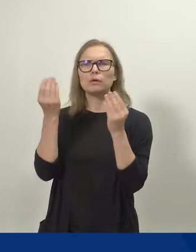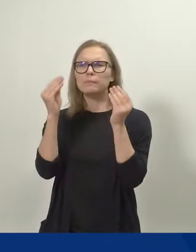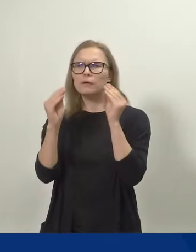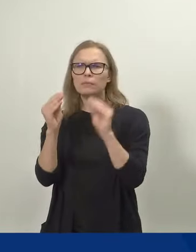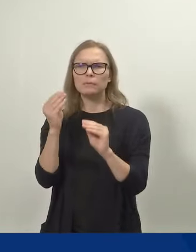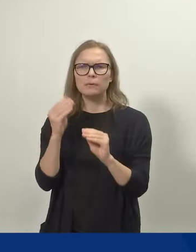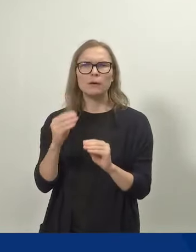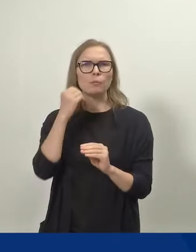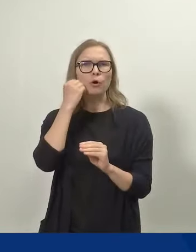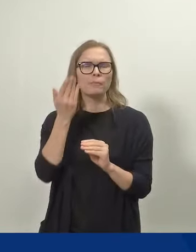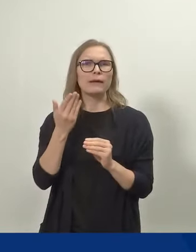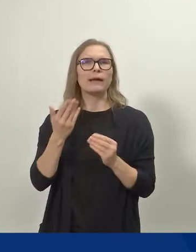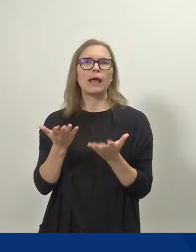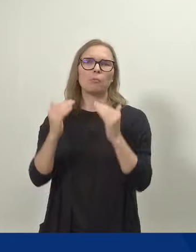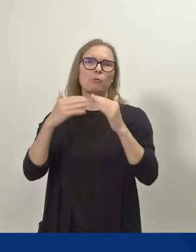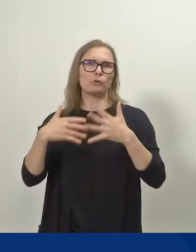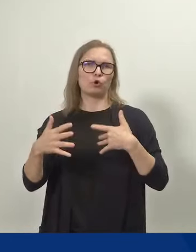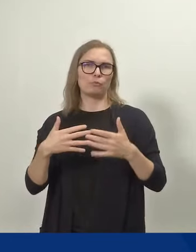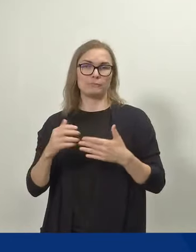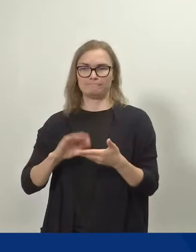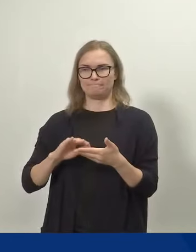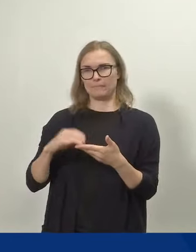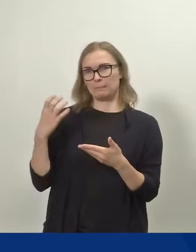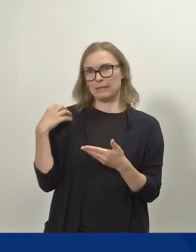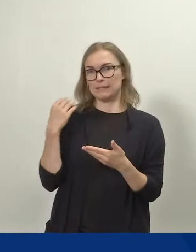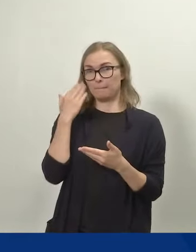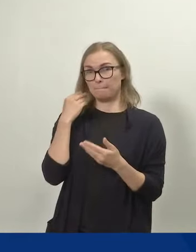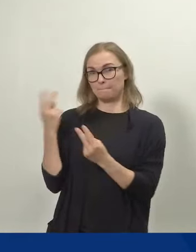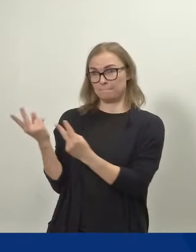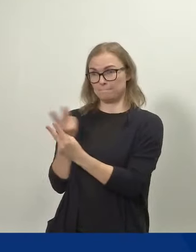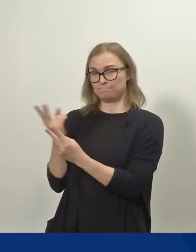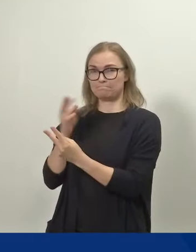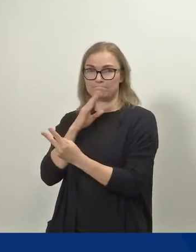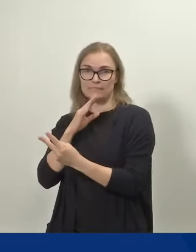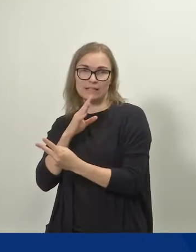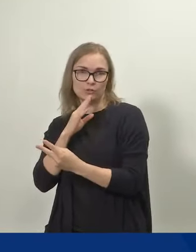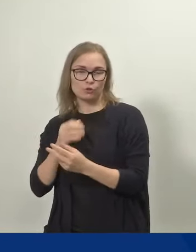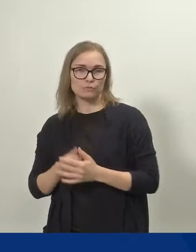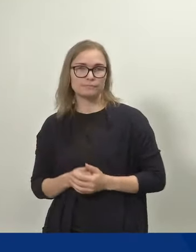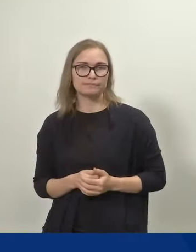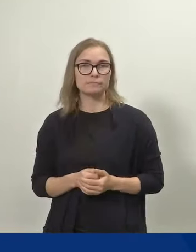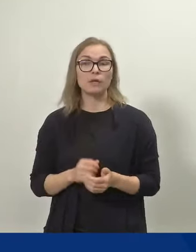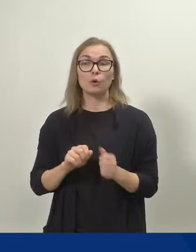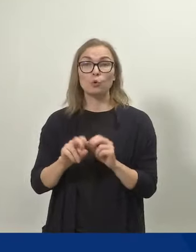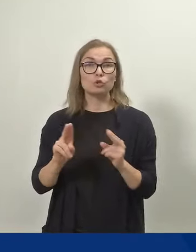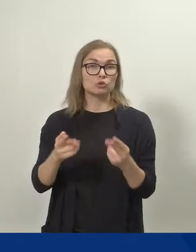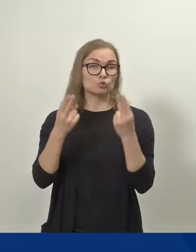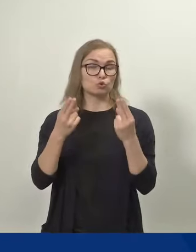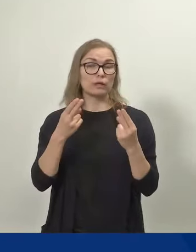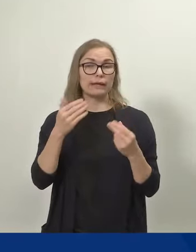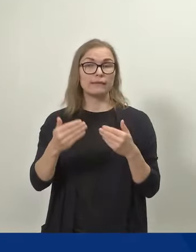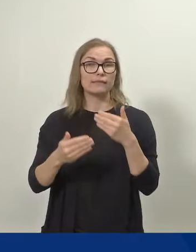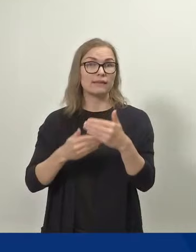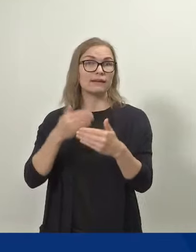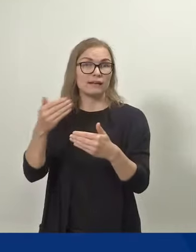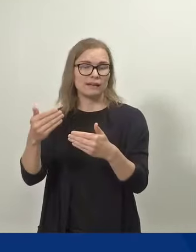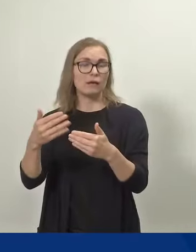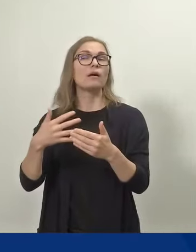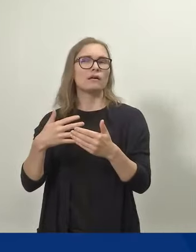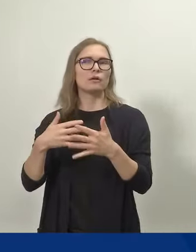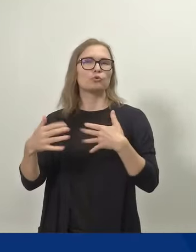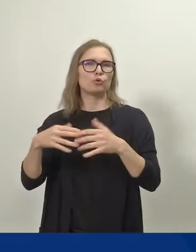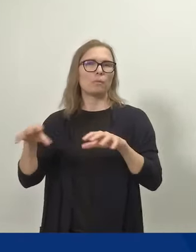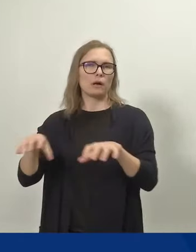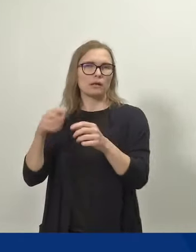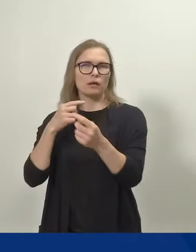toimia, kuten ministerit tässä ovat hyvin kuvaanneet. Uudistuksen edetessä me ollaan työmarkkina- ja neuvottelujen lisäksi